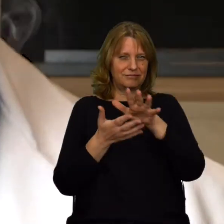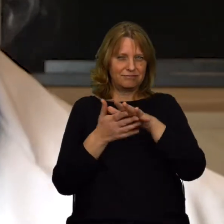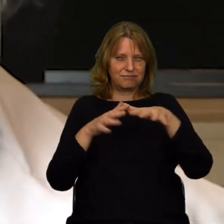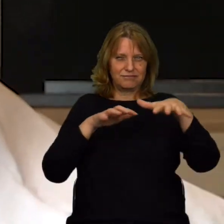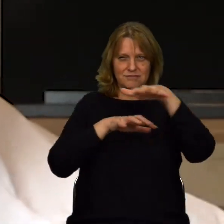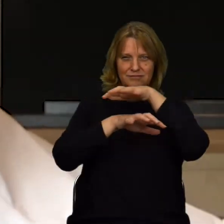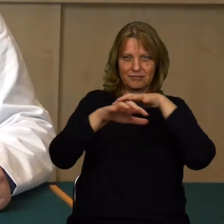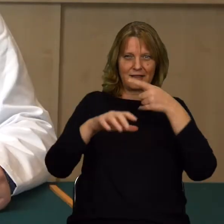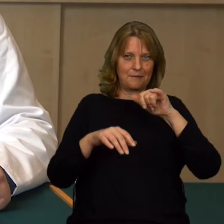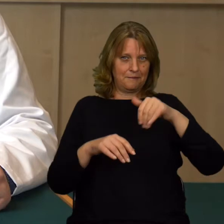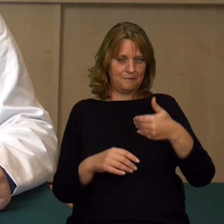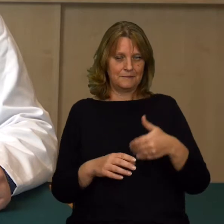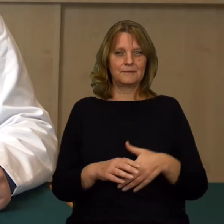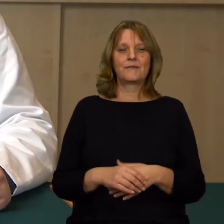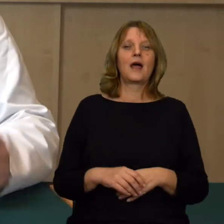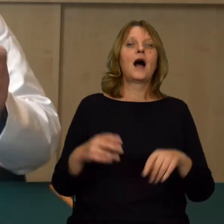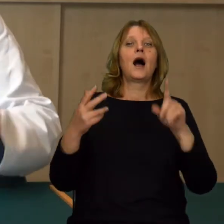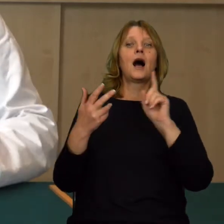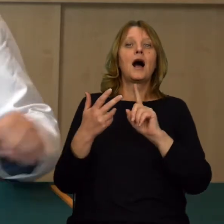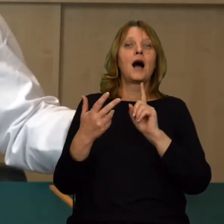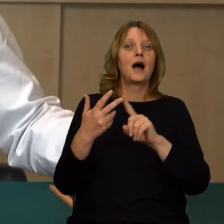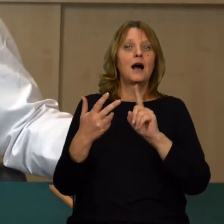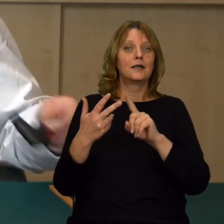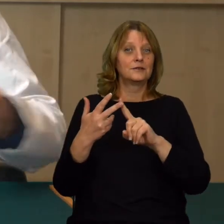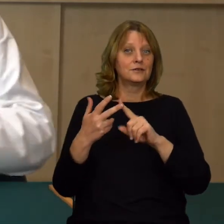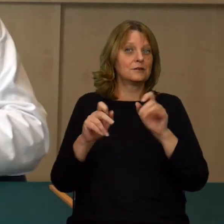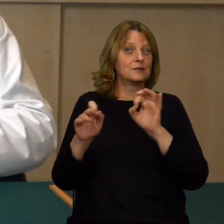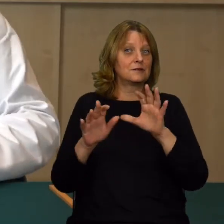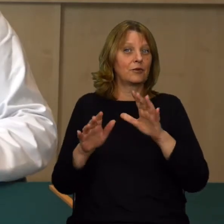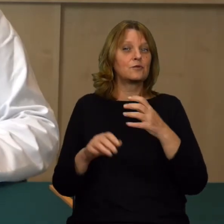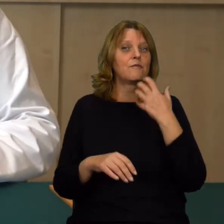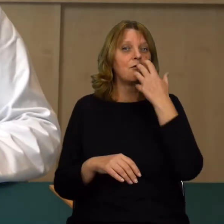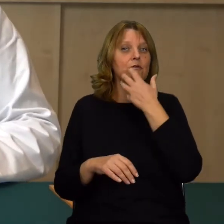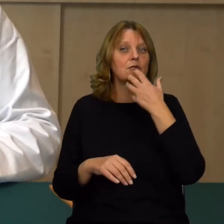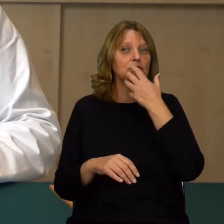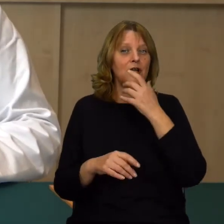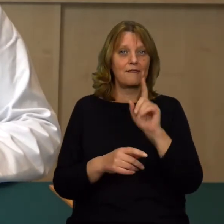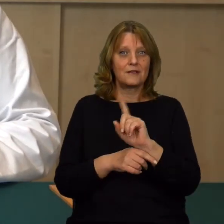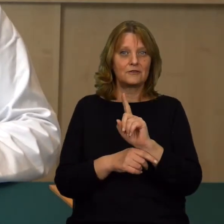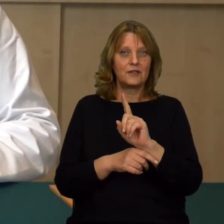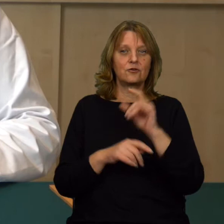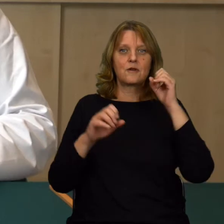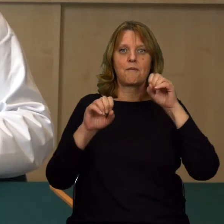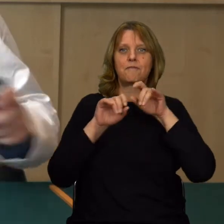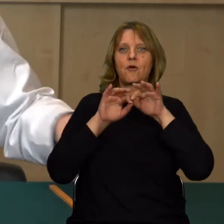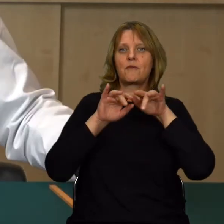powietrza, którym jest dym. Trzecim sposobem na ogrzanie się od świeczki będzie promieniowanie.